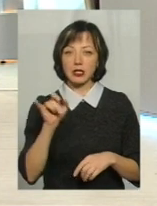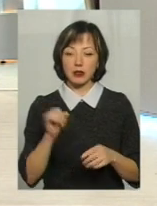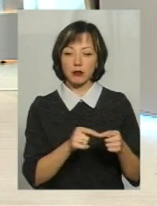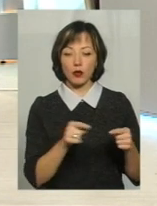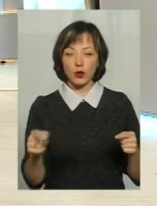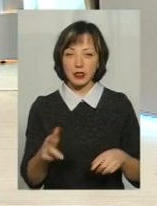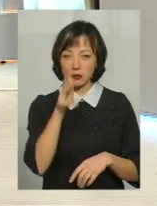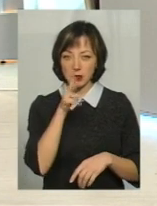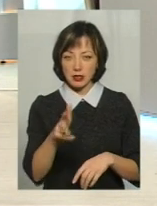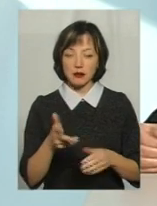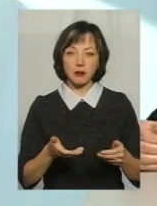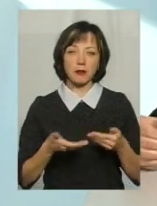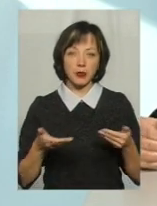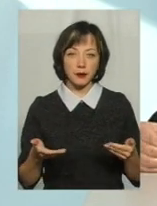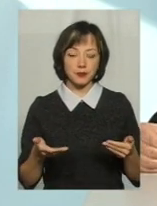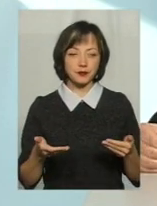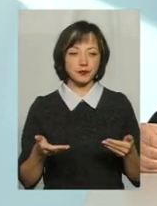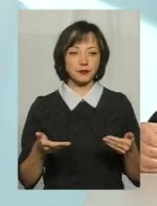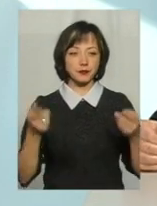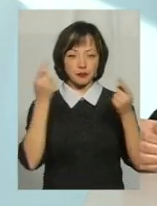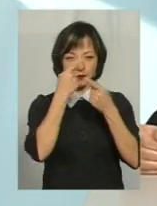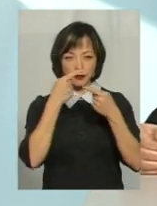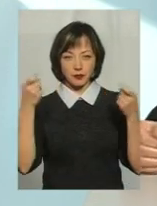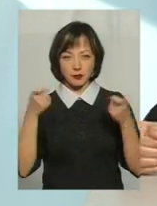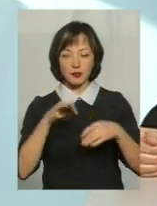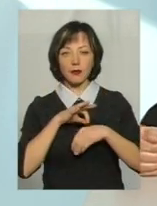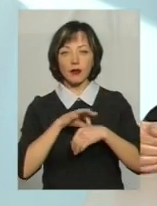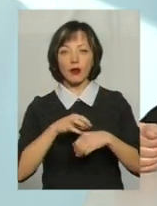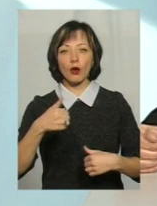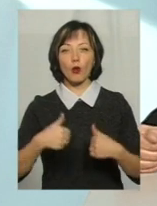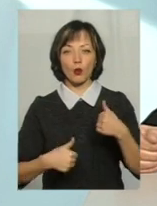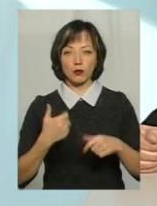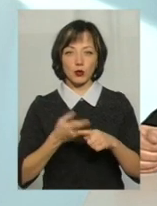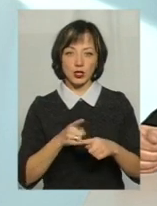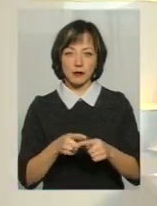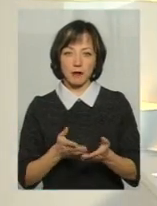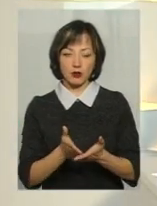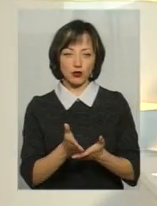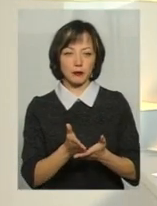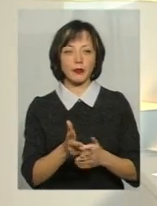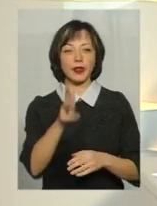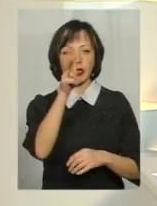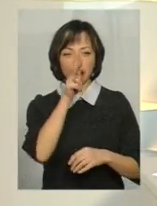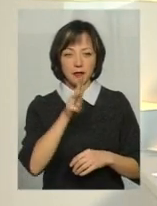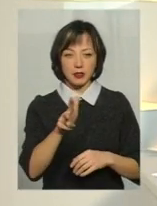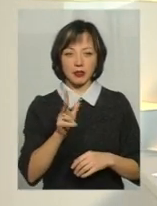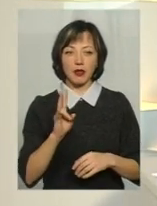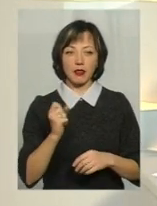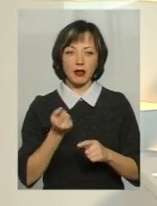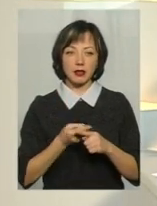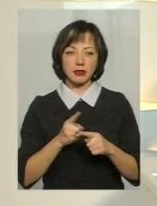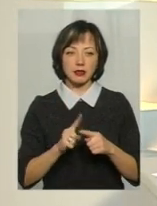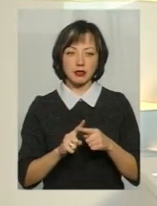протягом цих трьох місяців ми оголошимо і проведемо конкурси по цим маршрутам. Тобто три місяці на оціх,